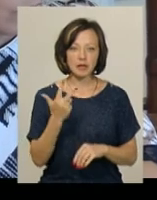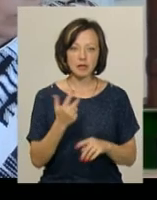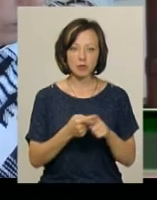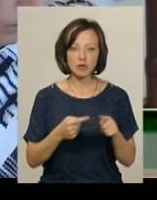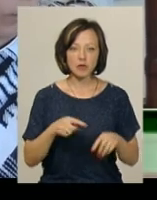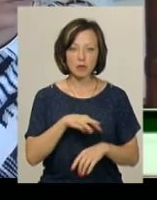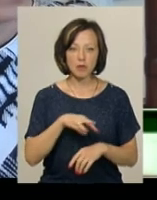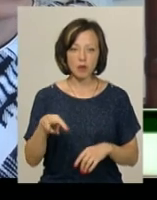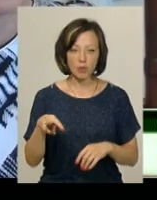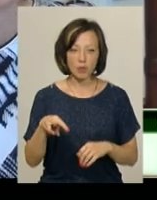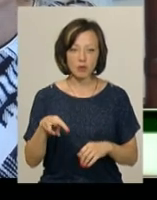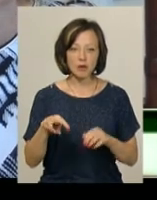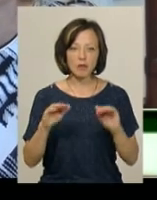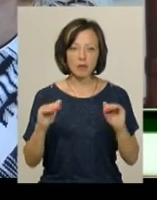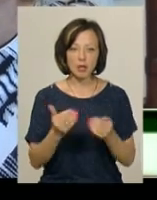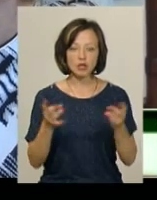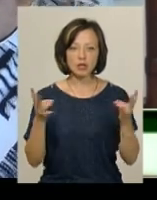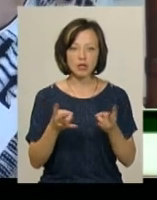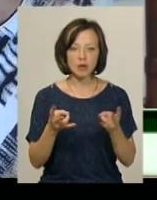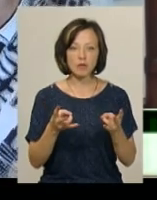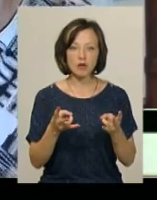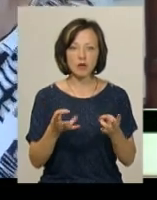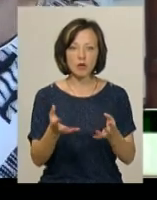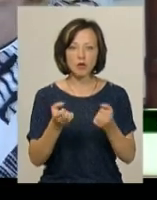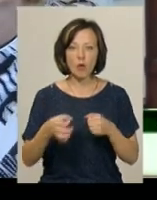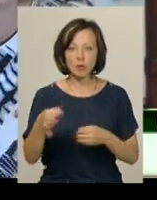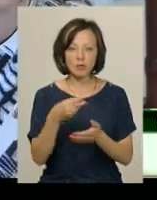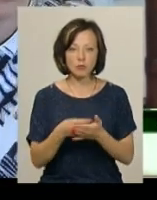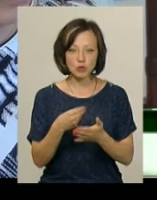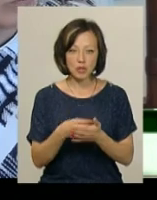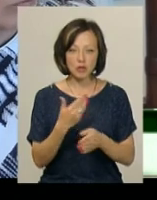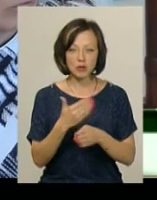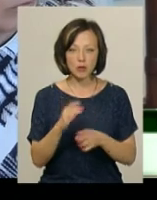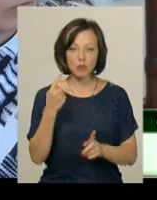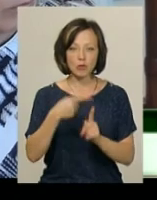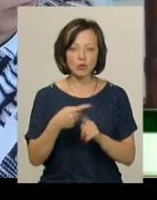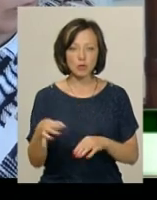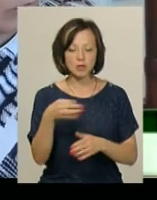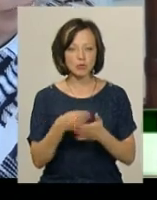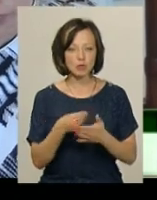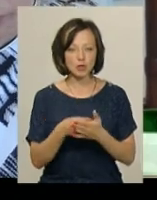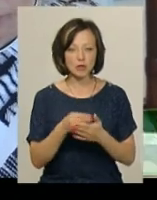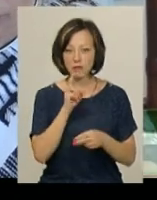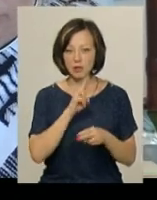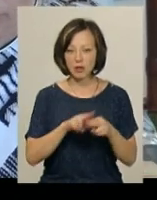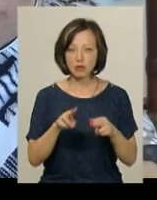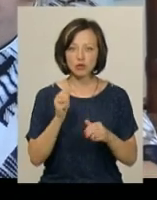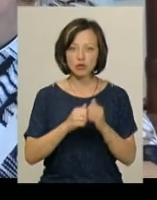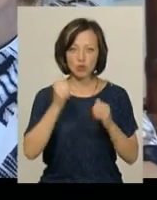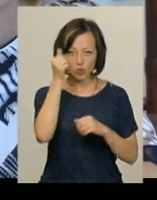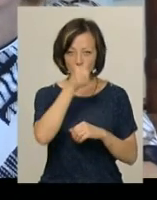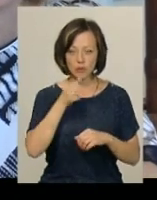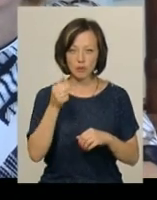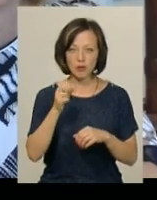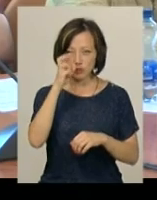менше треба отримувати за рахунок почнів обласного бюджету, крім того, обласний бюджет втратить 4,4 млн